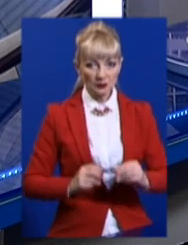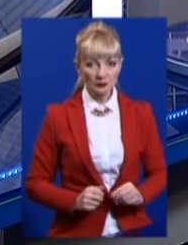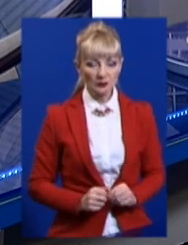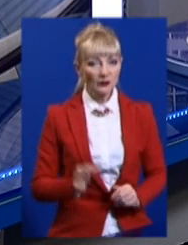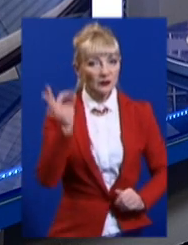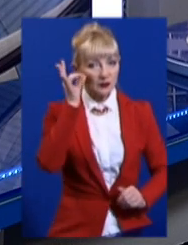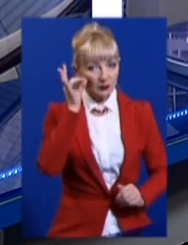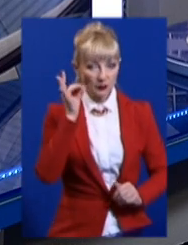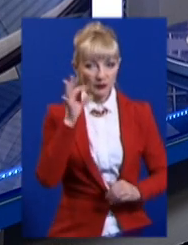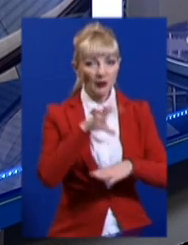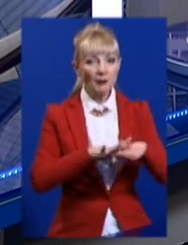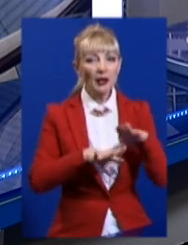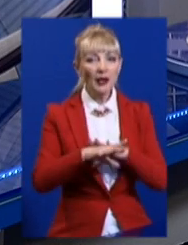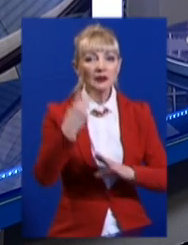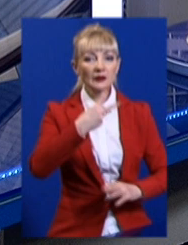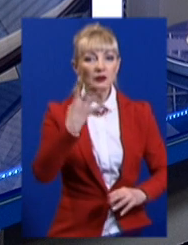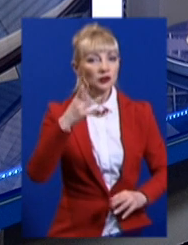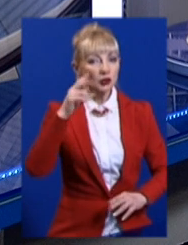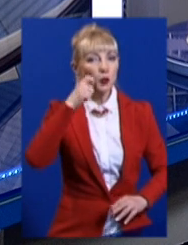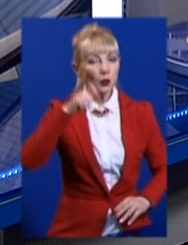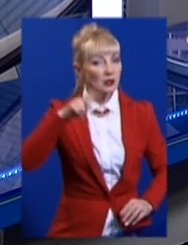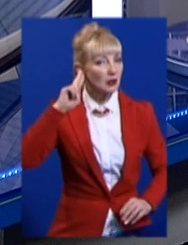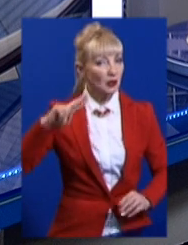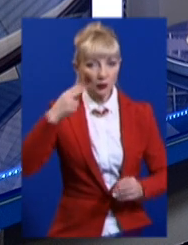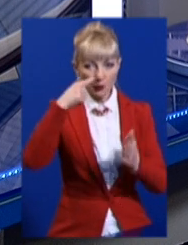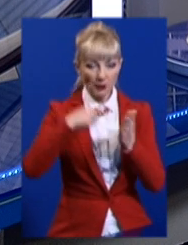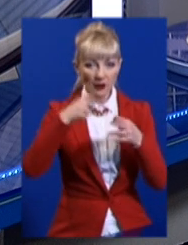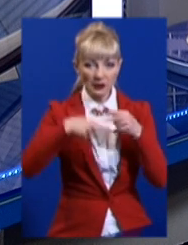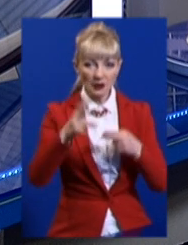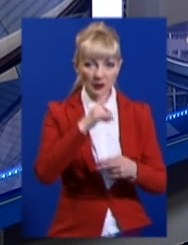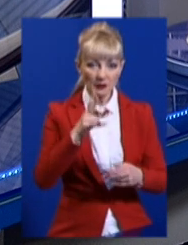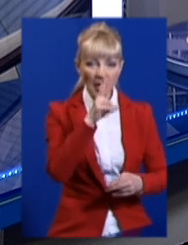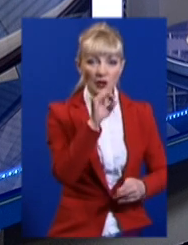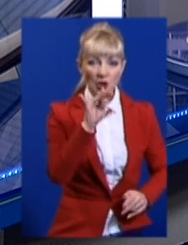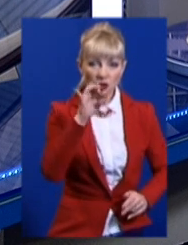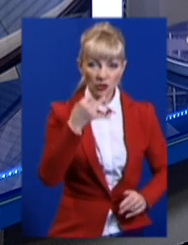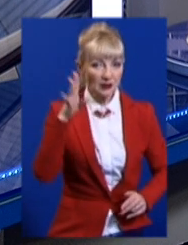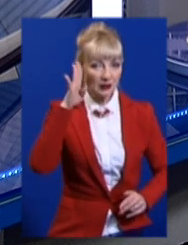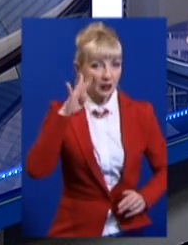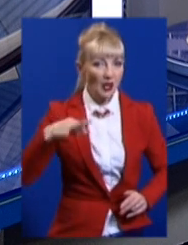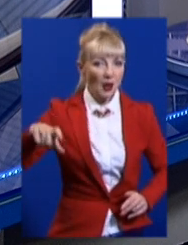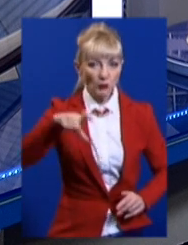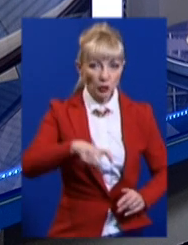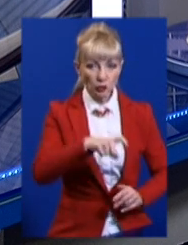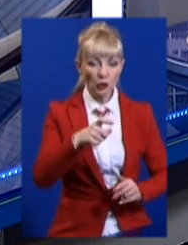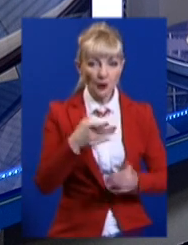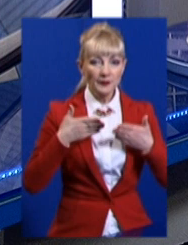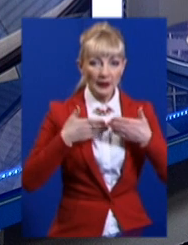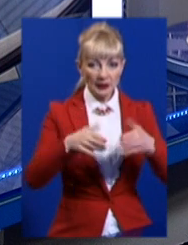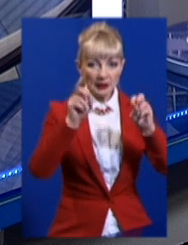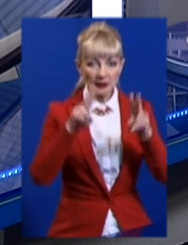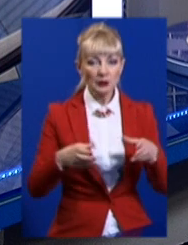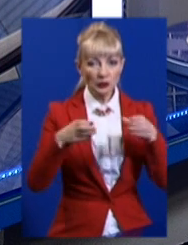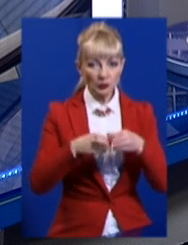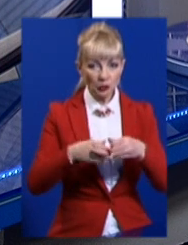Нагадаємо, у полон 24 українських моряків потрапили наприкінці листопада. У Керченській протоці катерей російських спецслужб